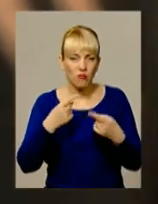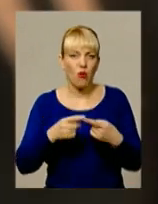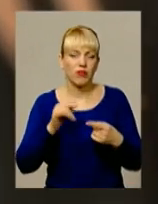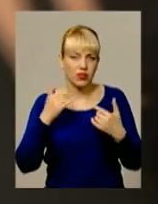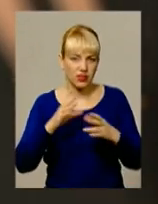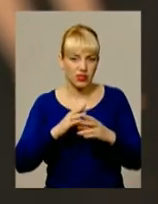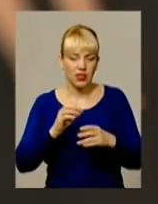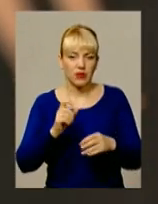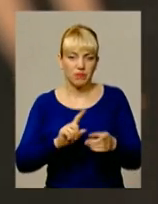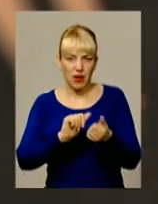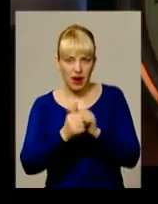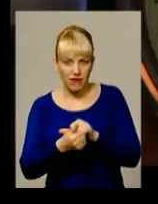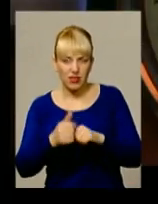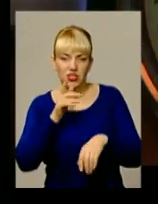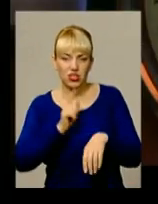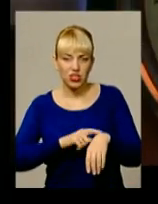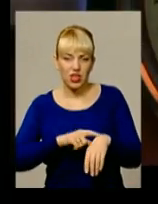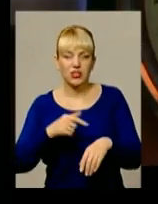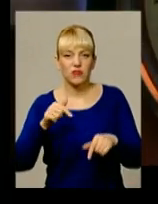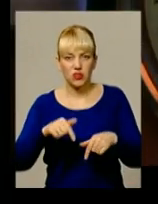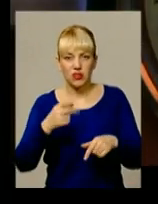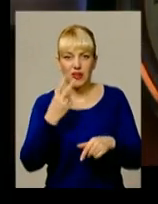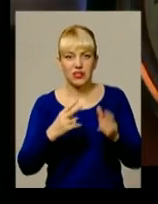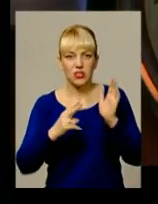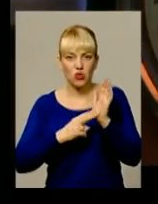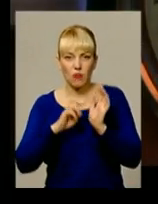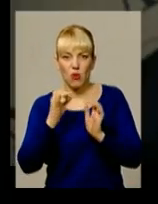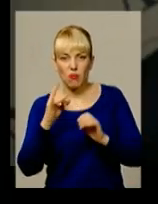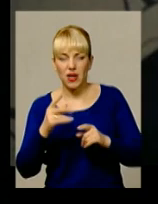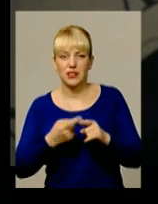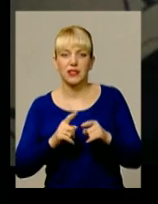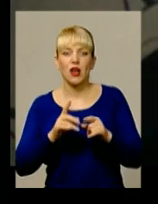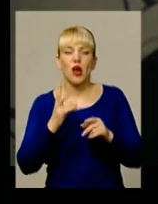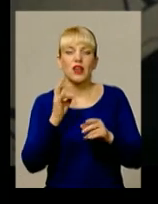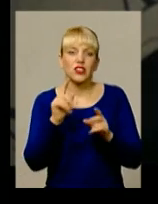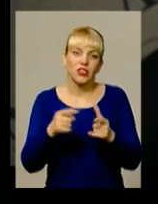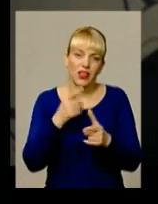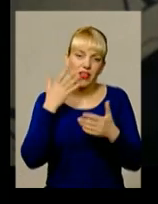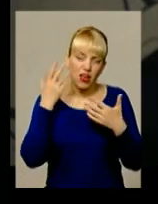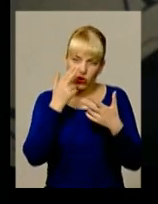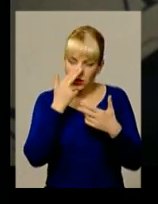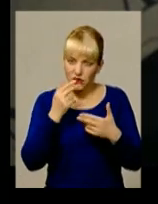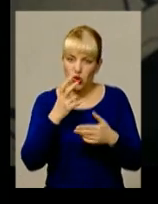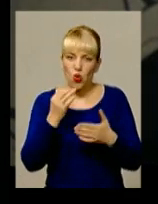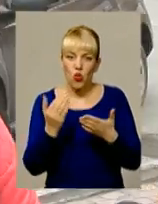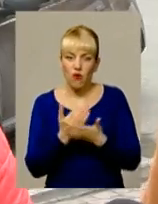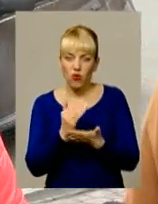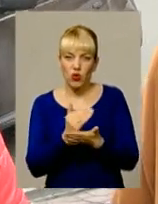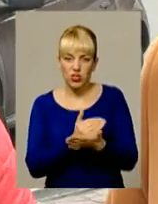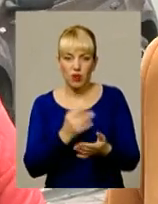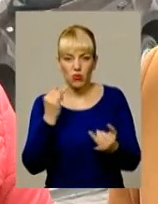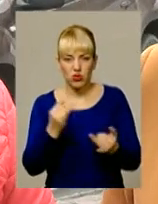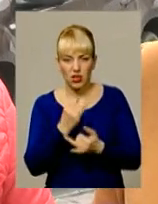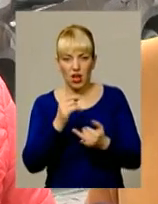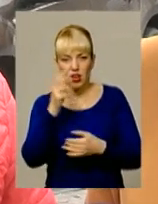раніше нам доведеться 27 березня. Тож про те, чи легко звикнути до нового режиму, ми поцікавились у хмельничан.